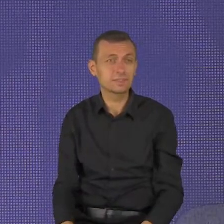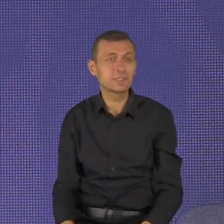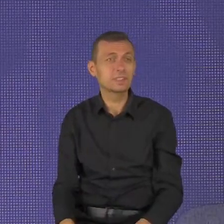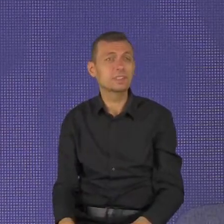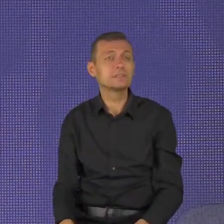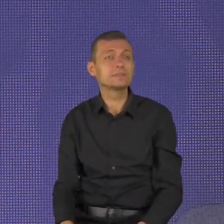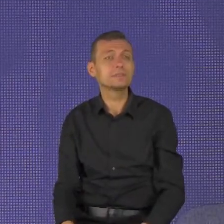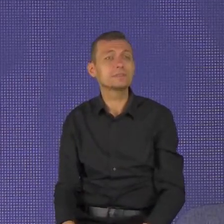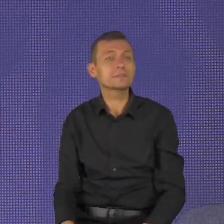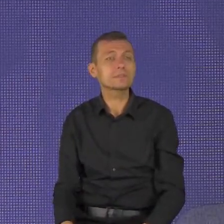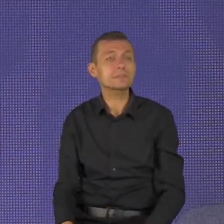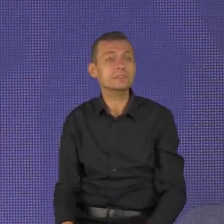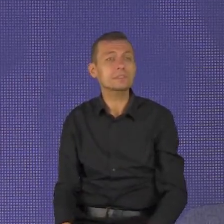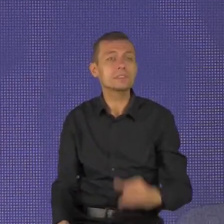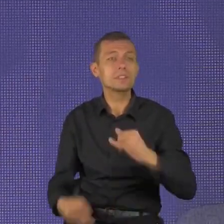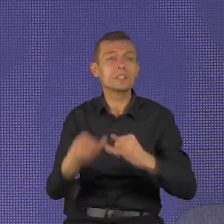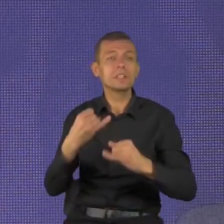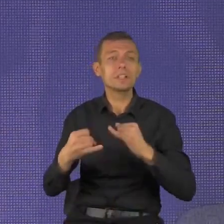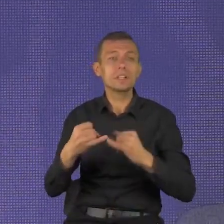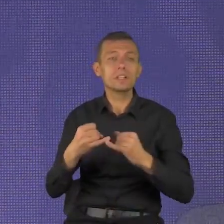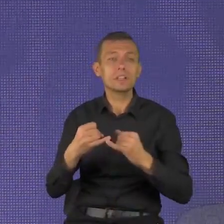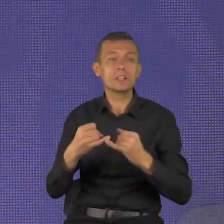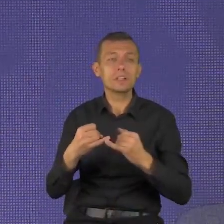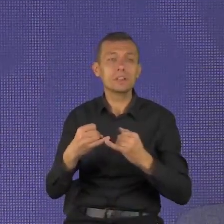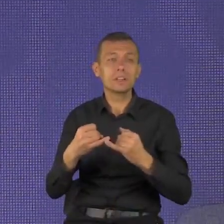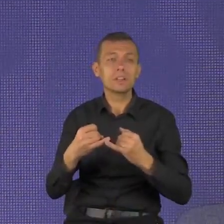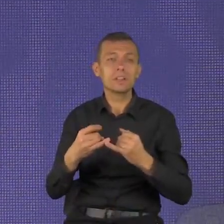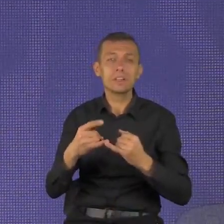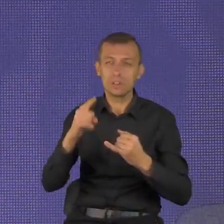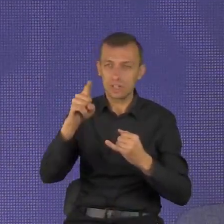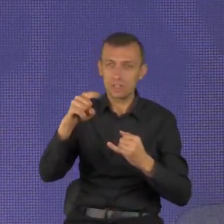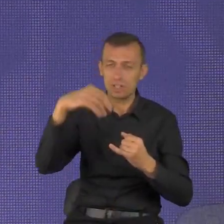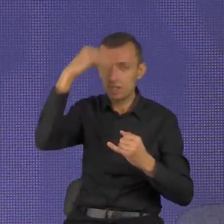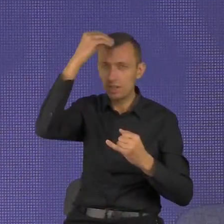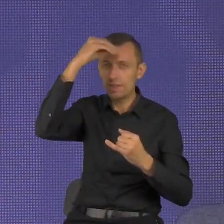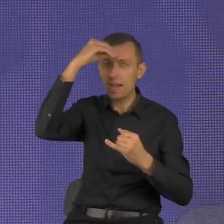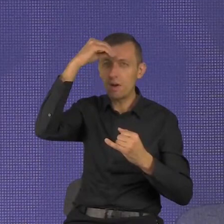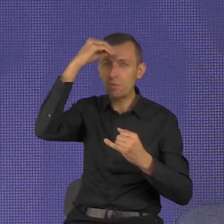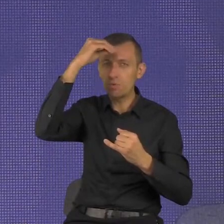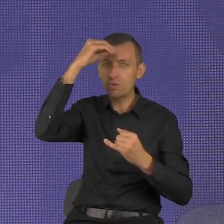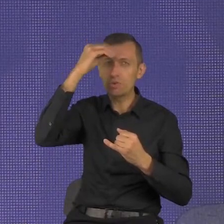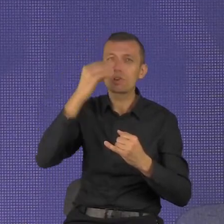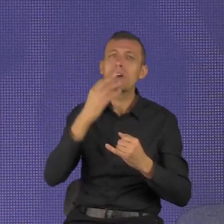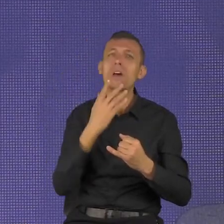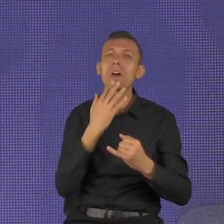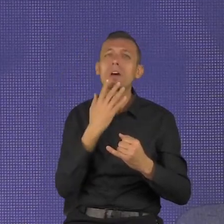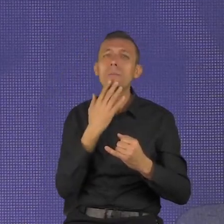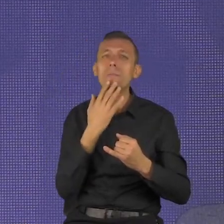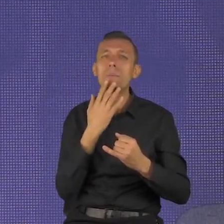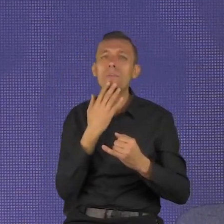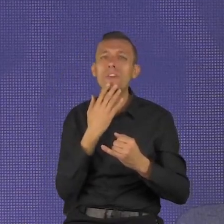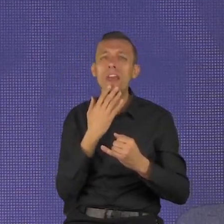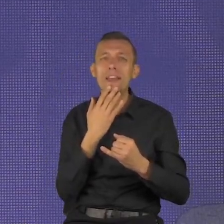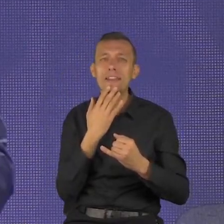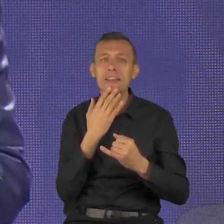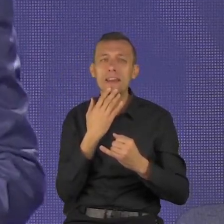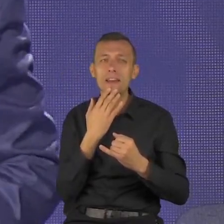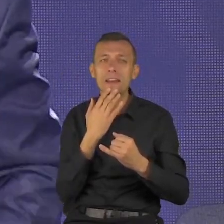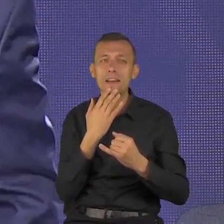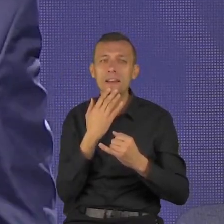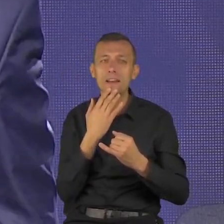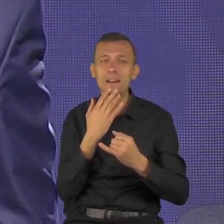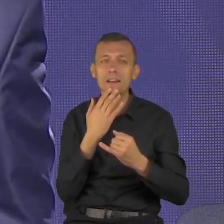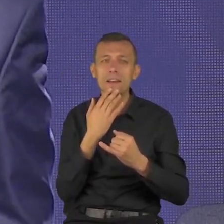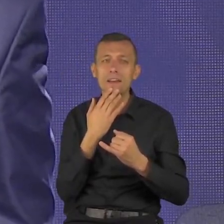że będziesz też wolny w denerwowaniu się. Słyszysz? Jeśli masz problem